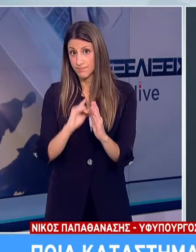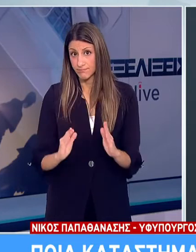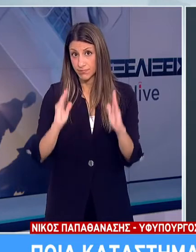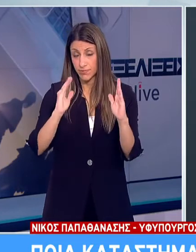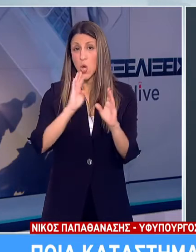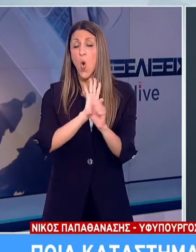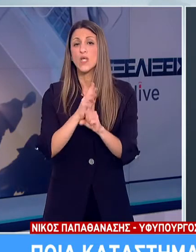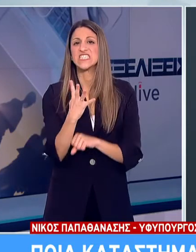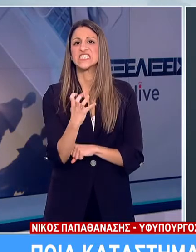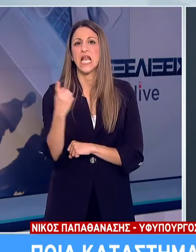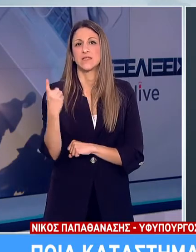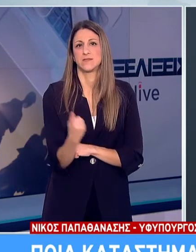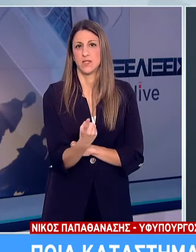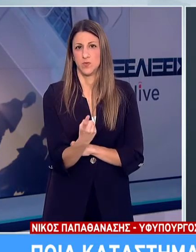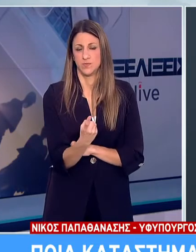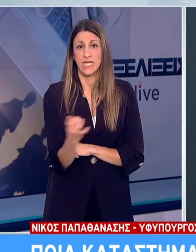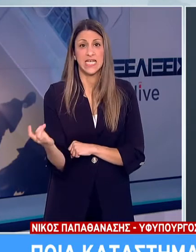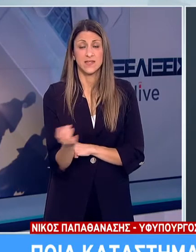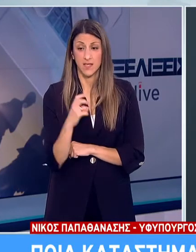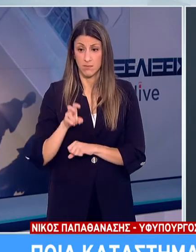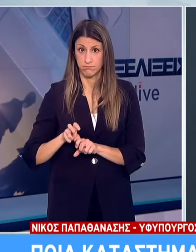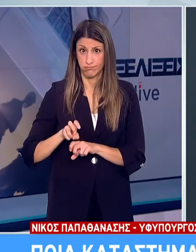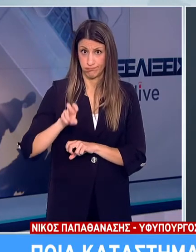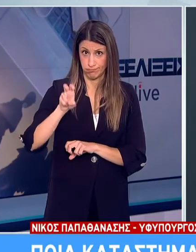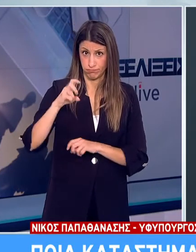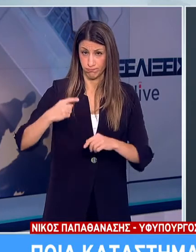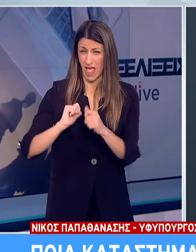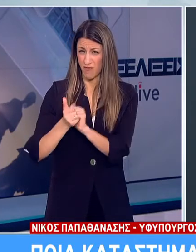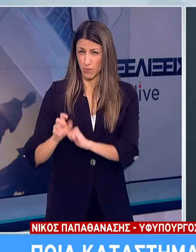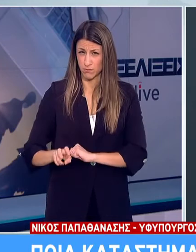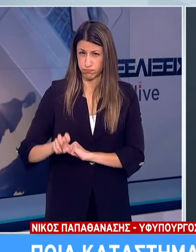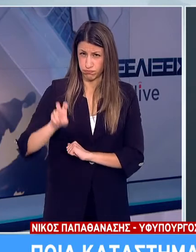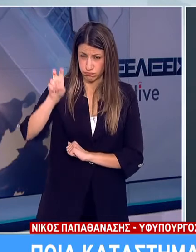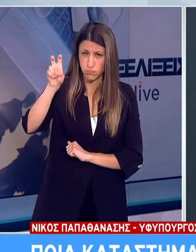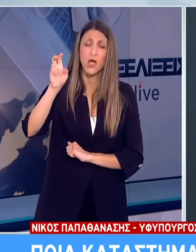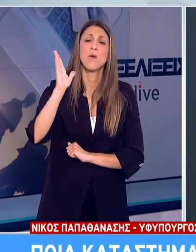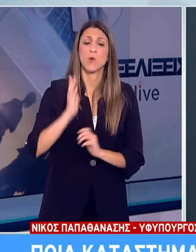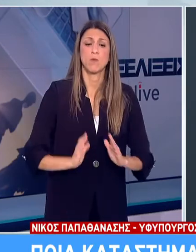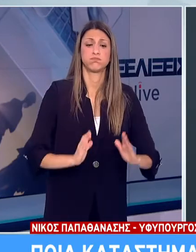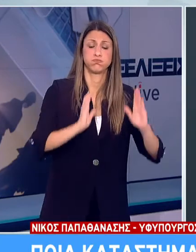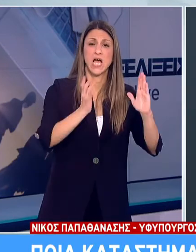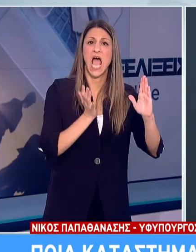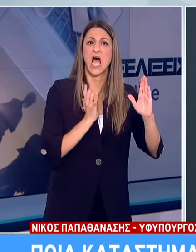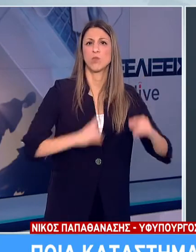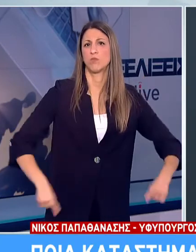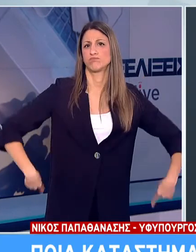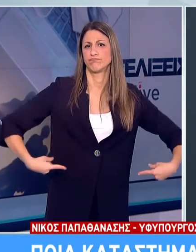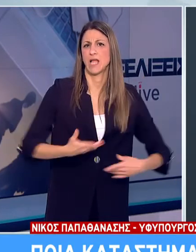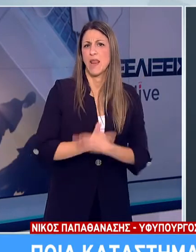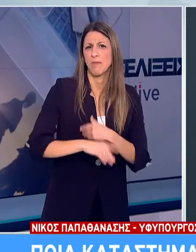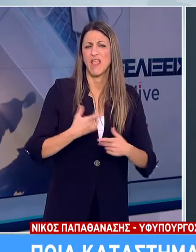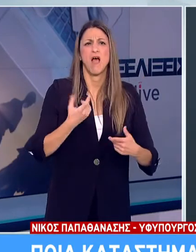40%. Αν υπάρχουν κυλιόμενες κλίμακες, επιτρέπεται η χρήση του ανελκυστήρα μόνο σε άτομα με αναπηρία,